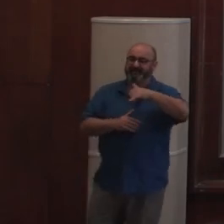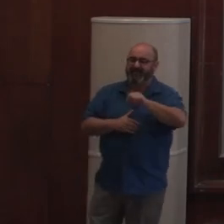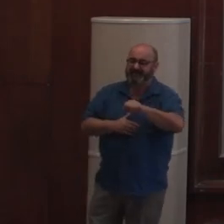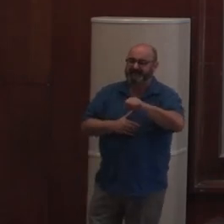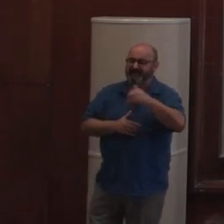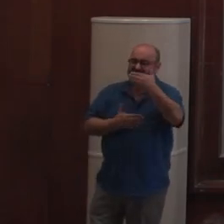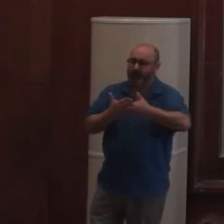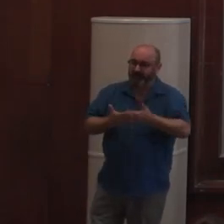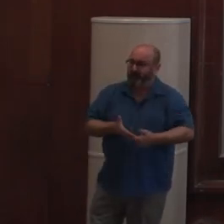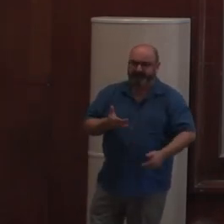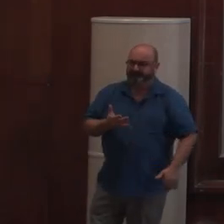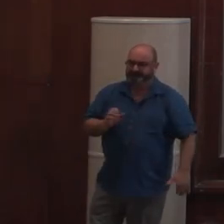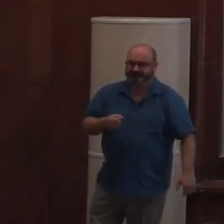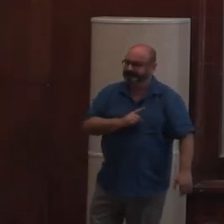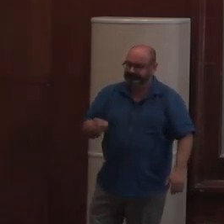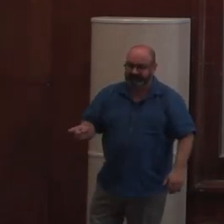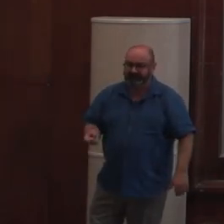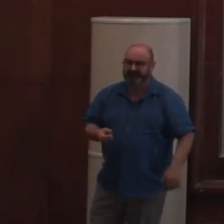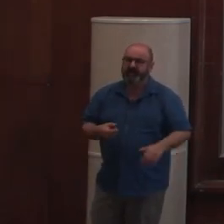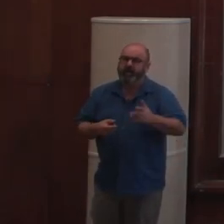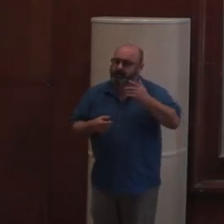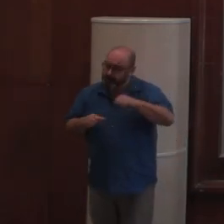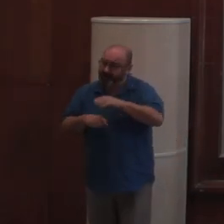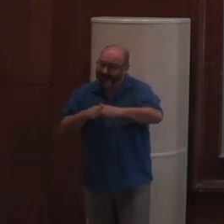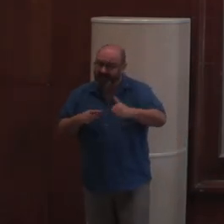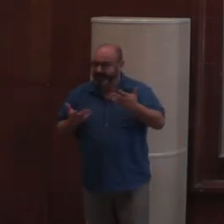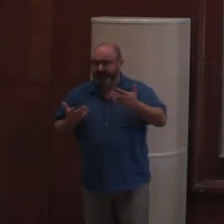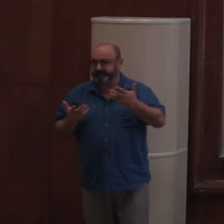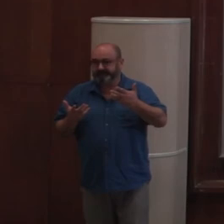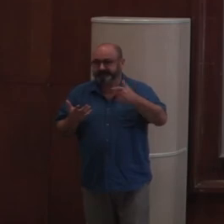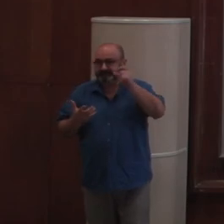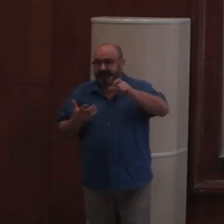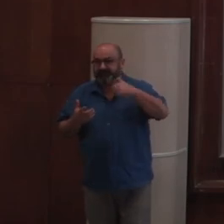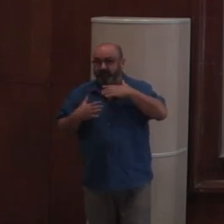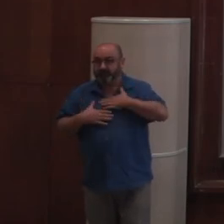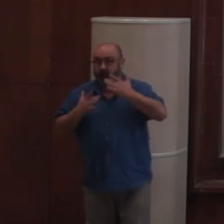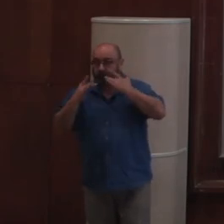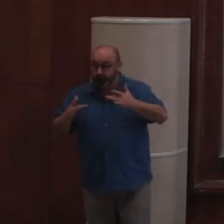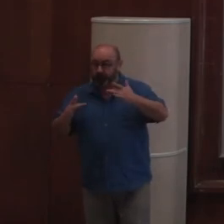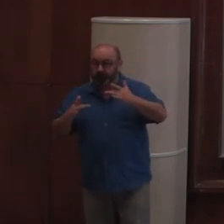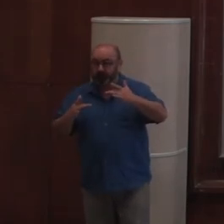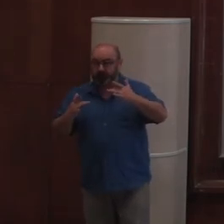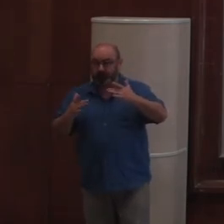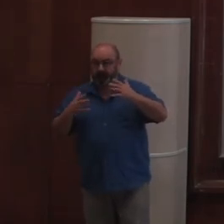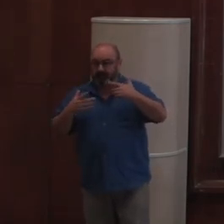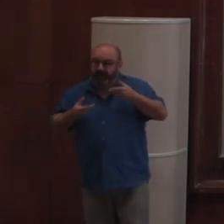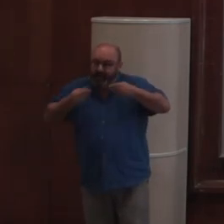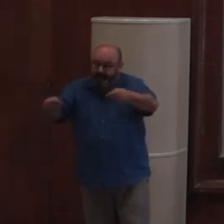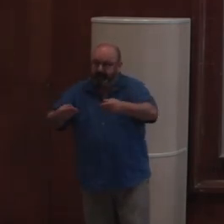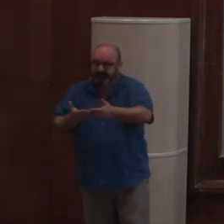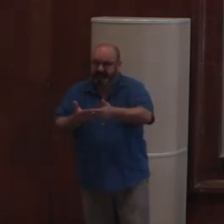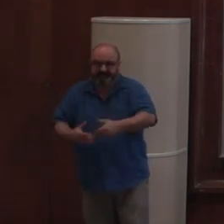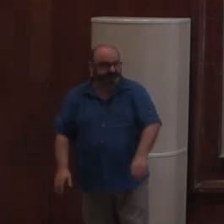actuels. C'est faisable, bien entendu. Techniquement, il y tout ce qu'il faut pour le faire, mais il faut des gens avec notre culture pour arriver à fournir ça. Voilà.